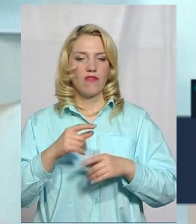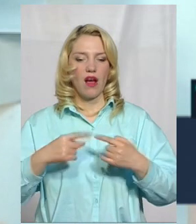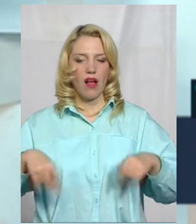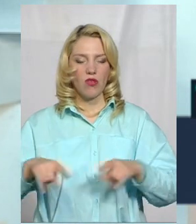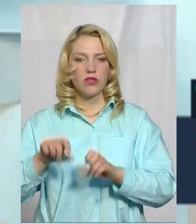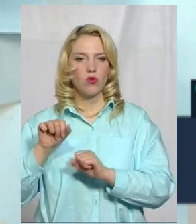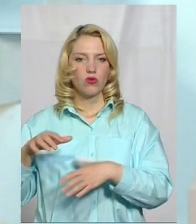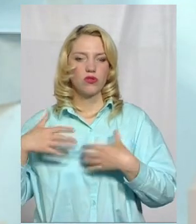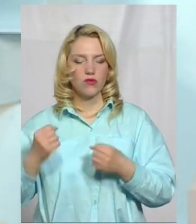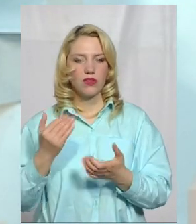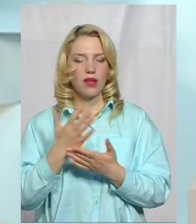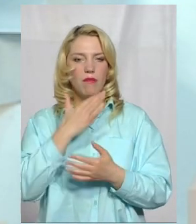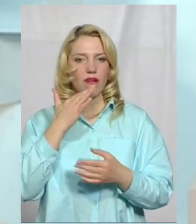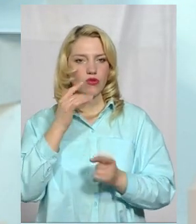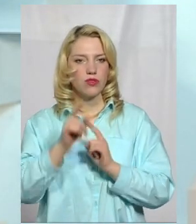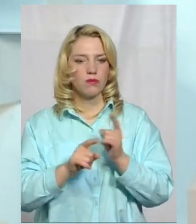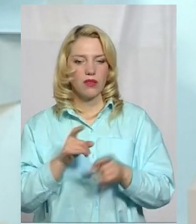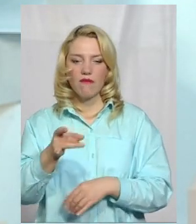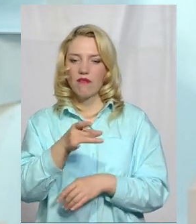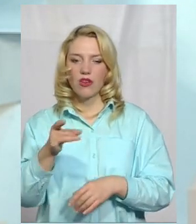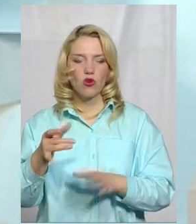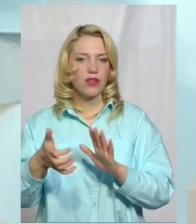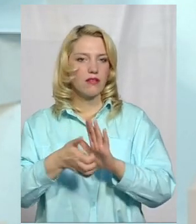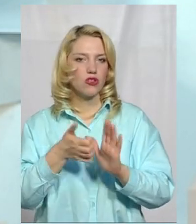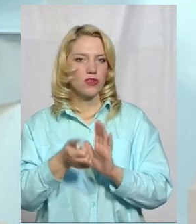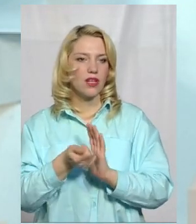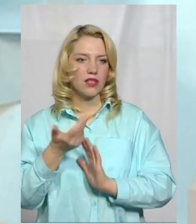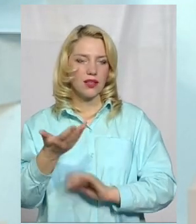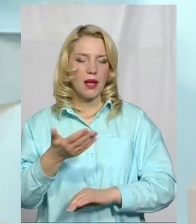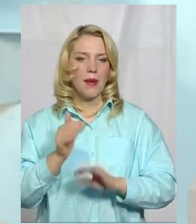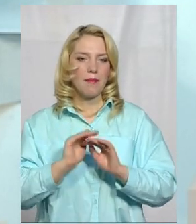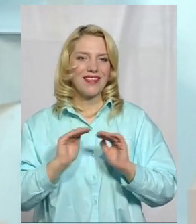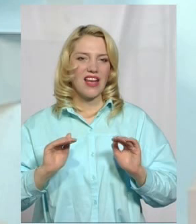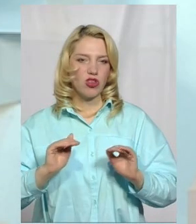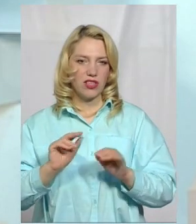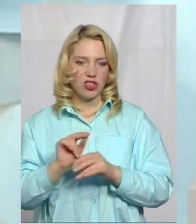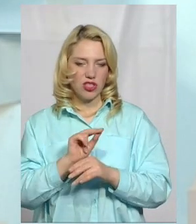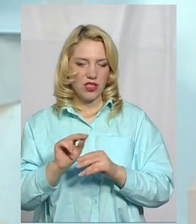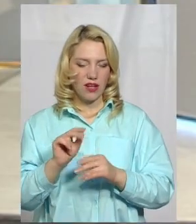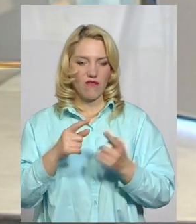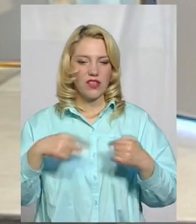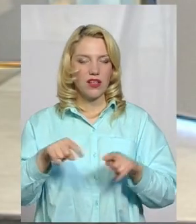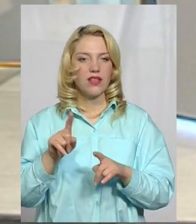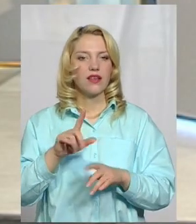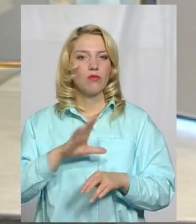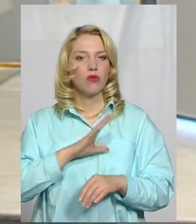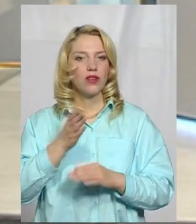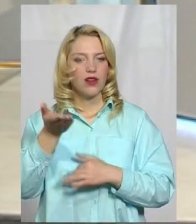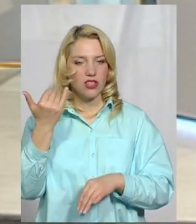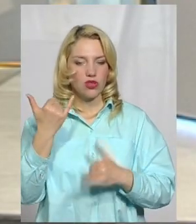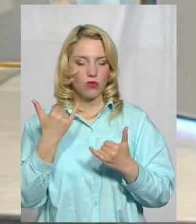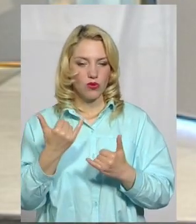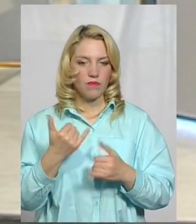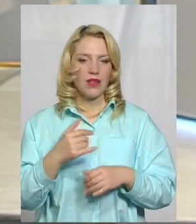І в районах немає достатньої кількості тих педіатричних відділень, які були раніше. Тому на сьогодні